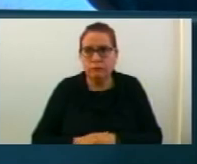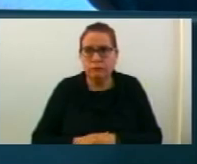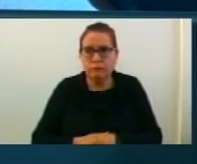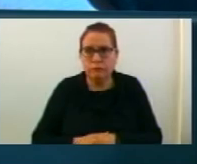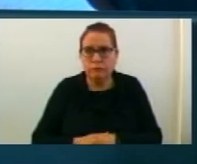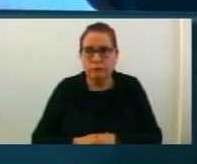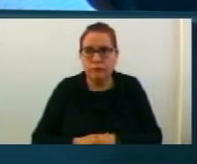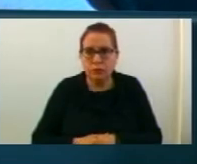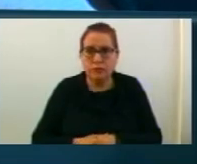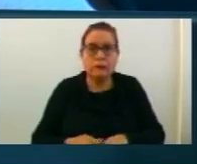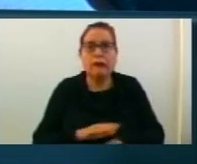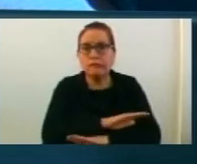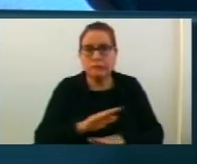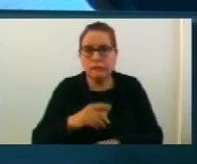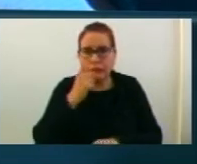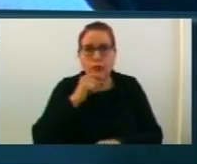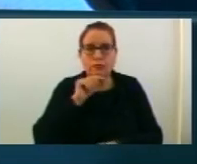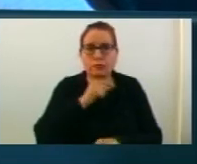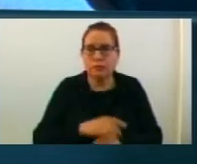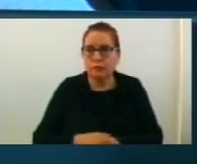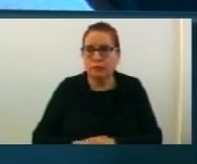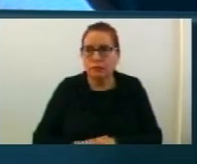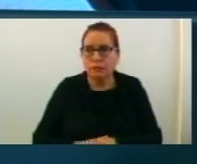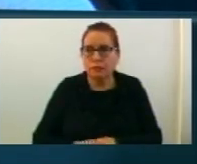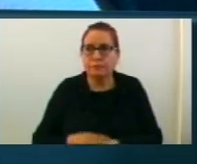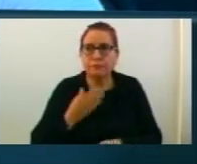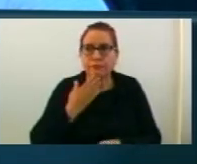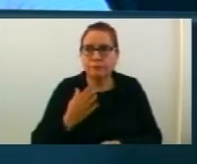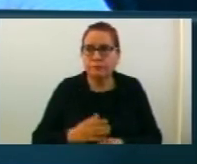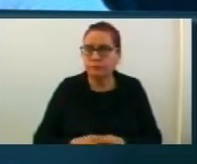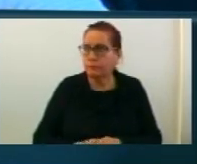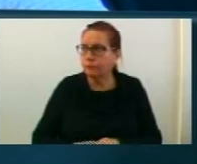за сита граги на една община инструмица. Ви благодарам.